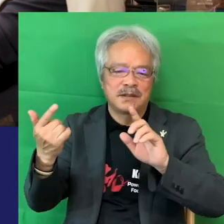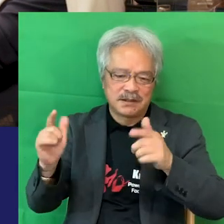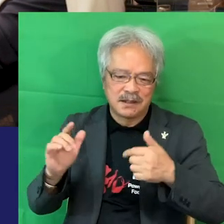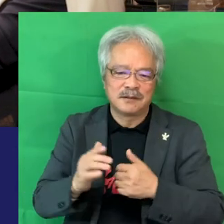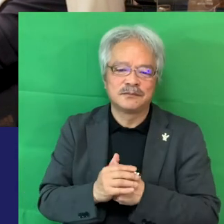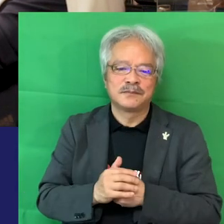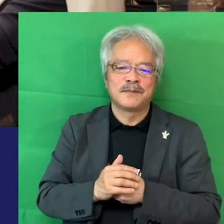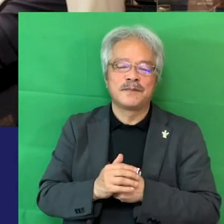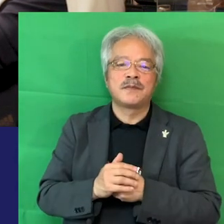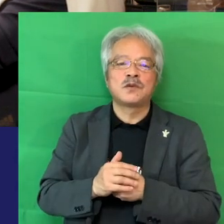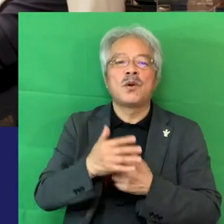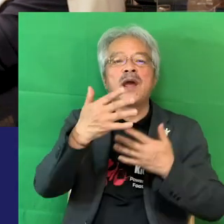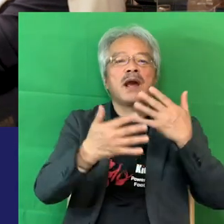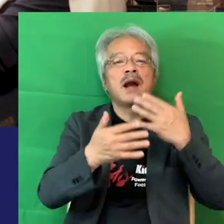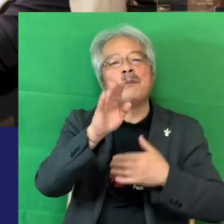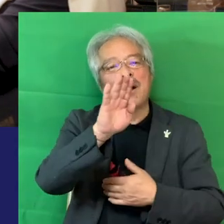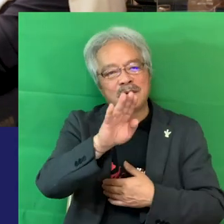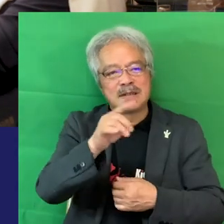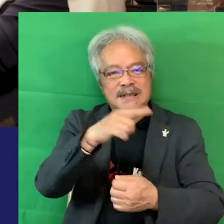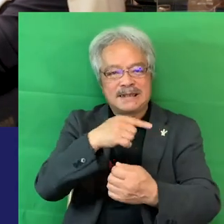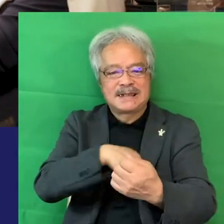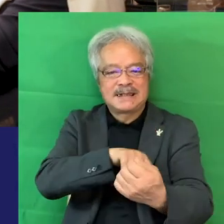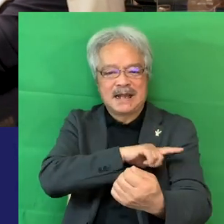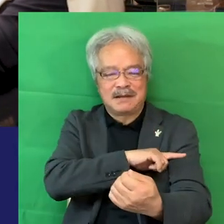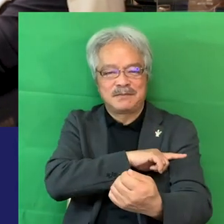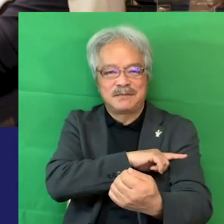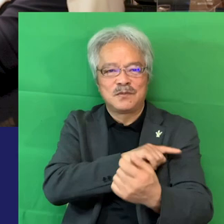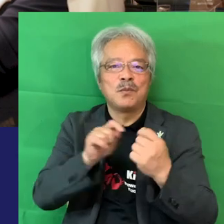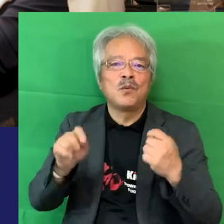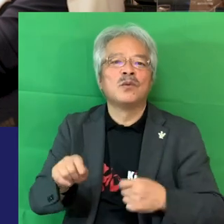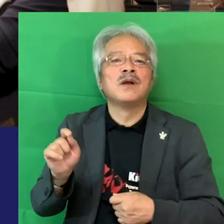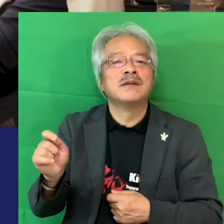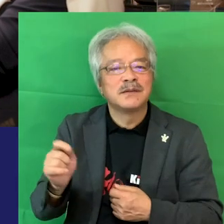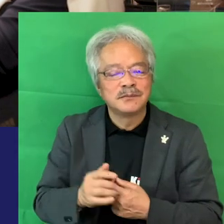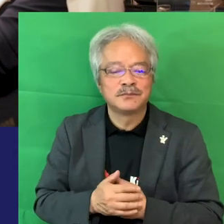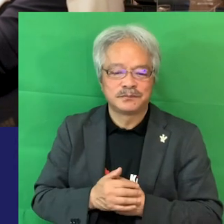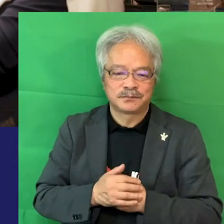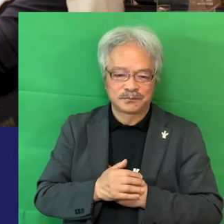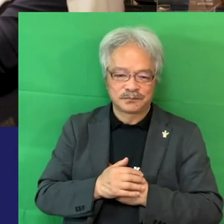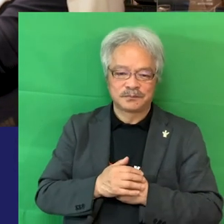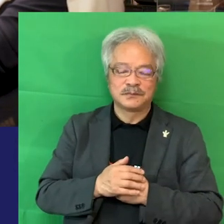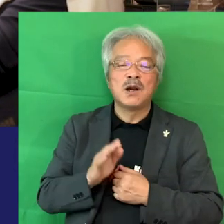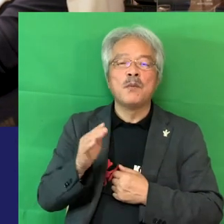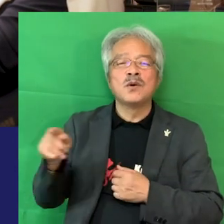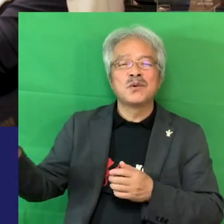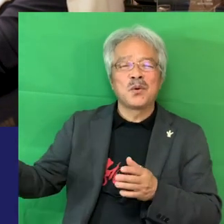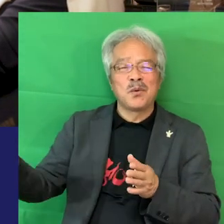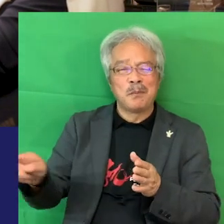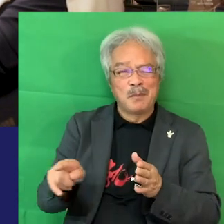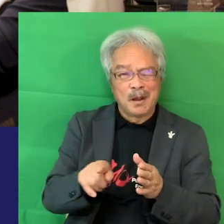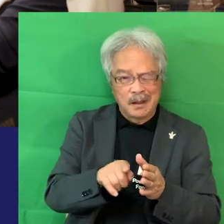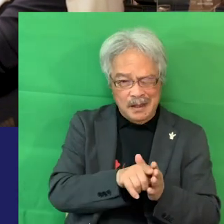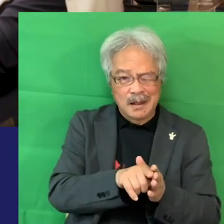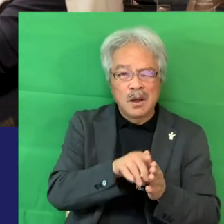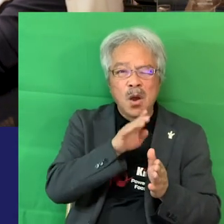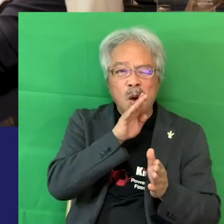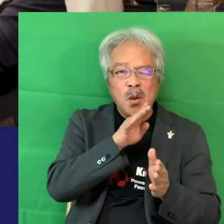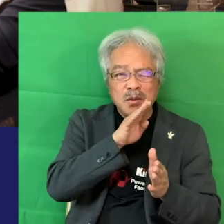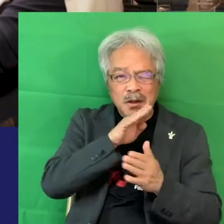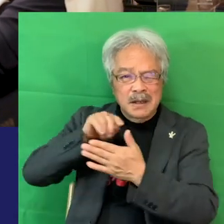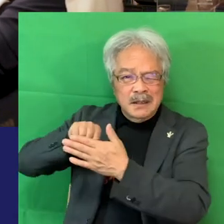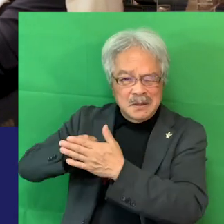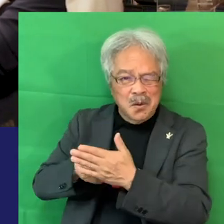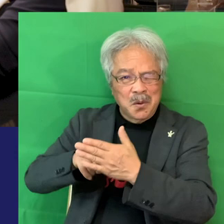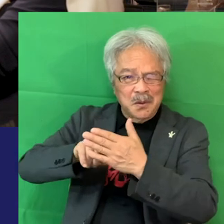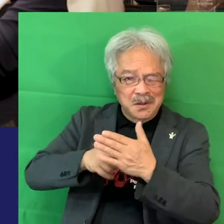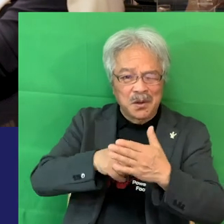その映画もあるんですよ思い切りますねイタリアそこに至るまで本当に努力努力